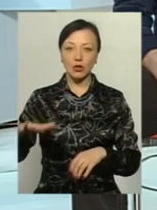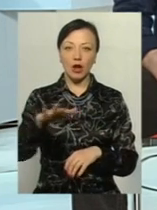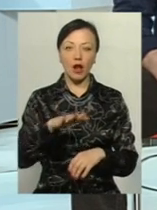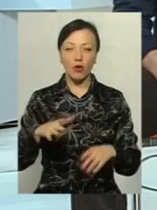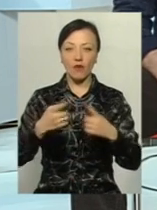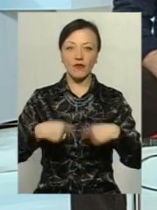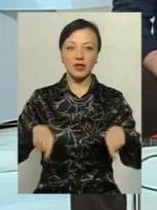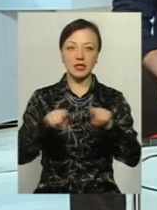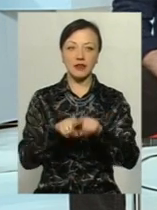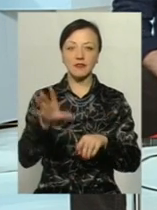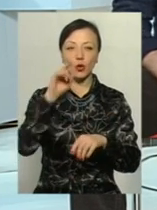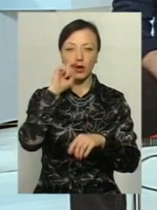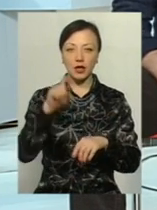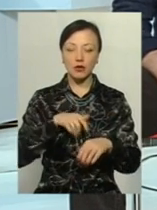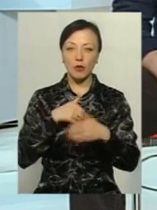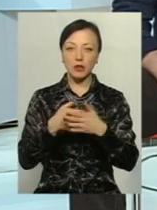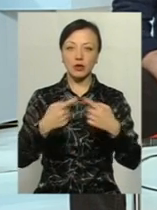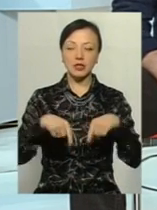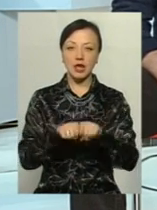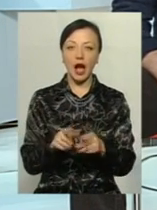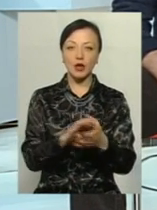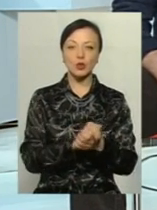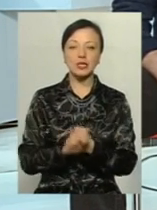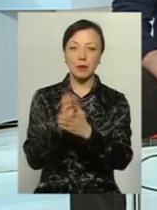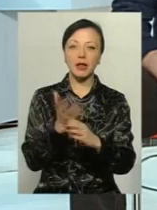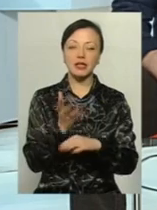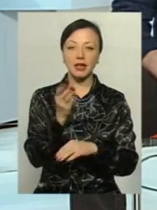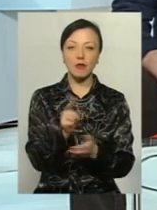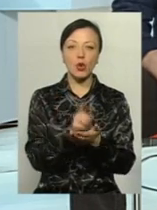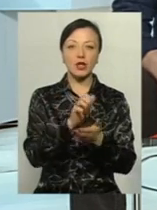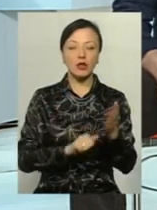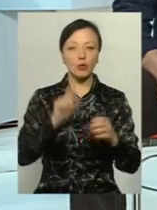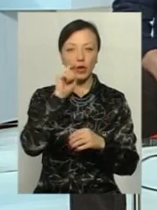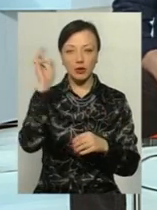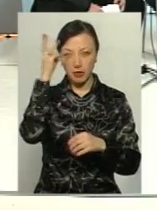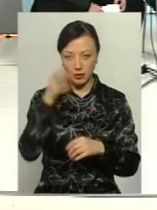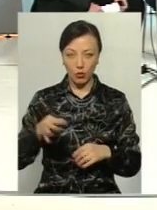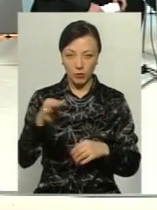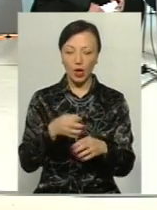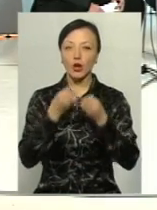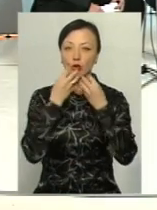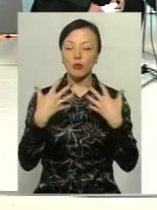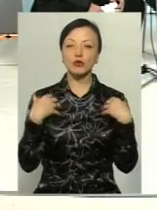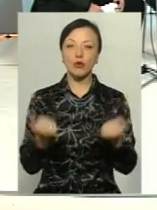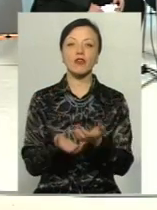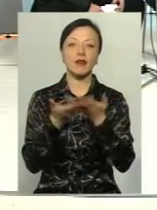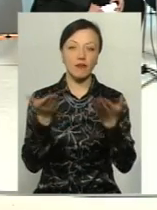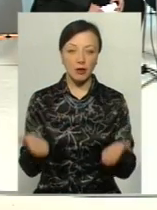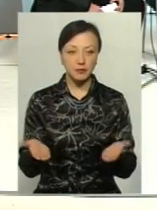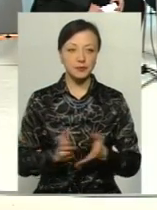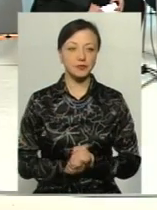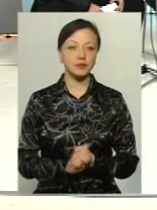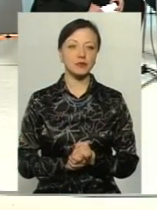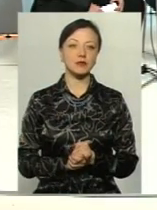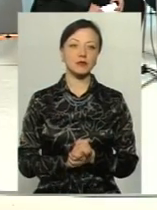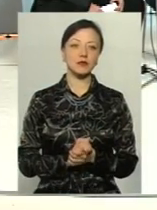громадської організації «Асоціація платників податків України» у Хмельницькій області. Доброго здоров'я, шановні гості. І, власне,